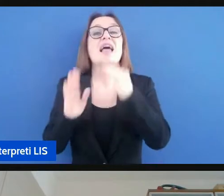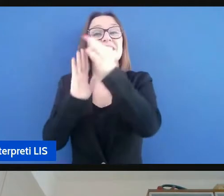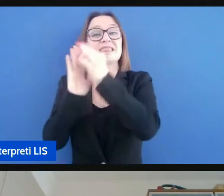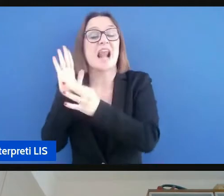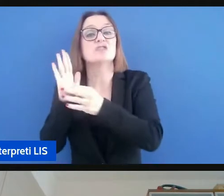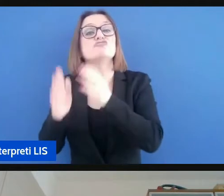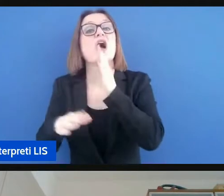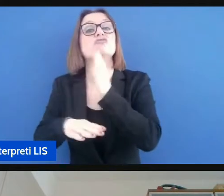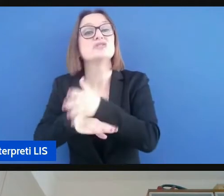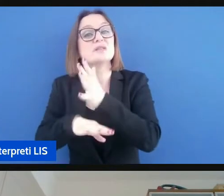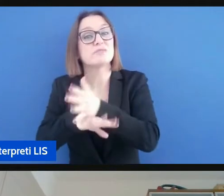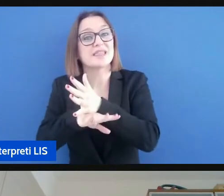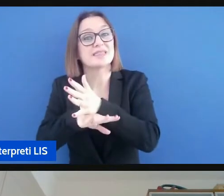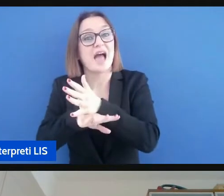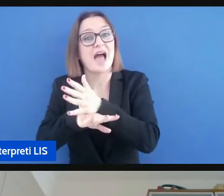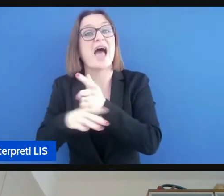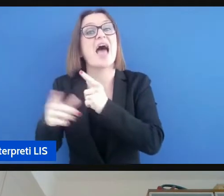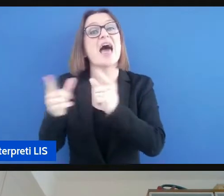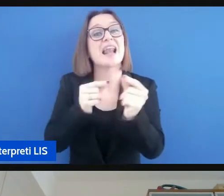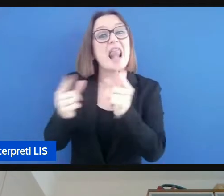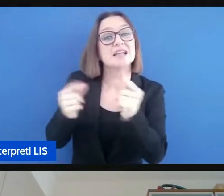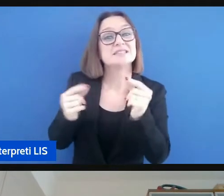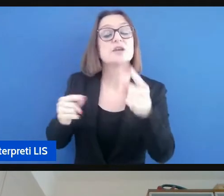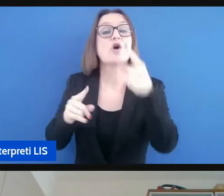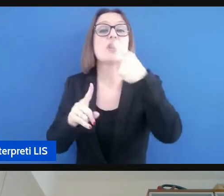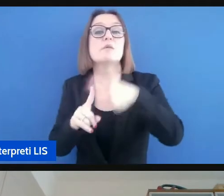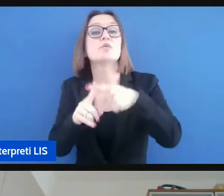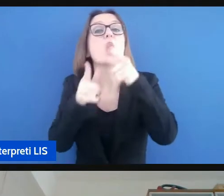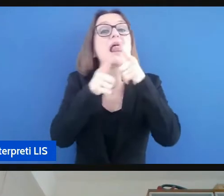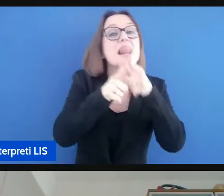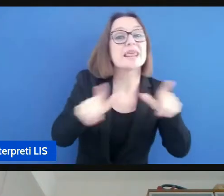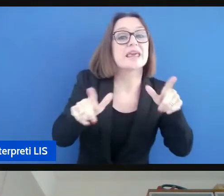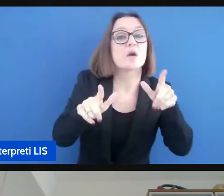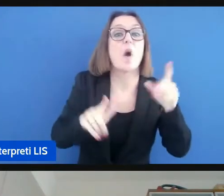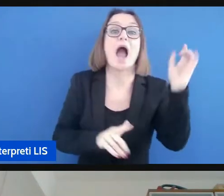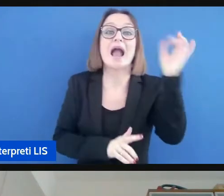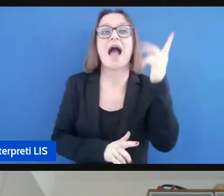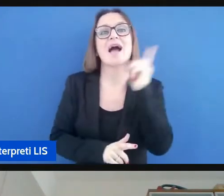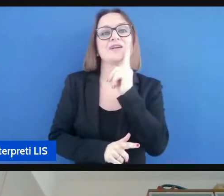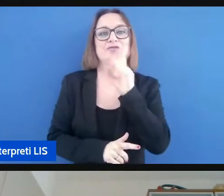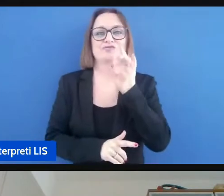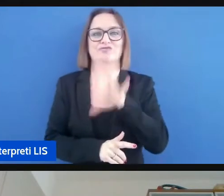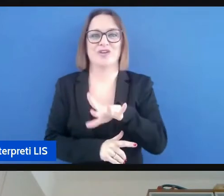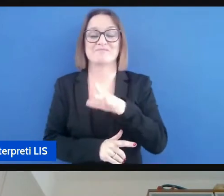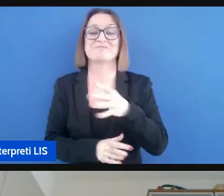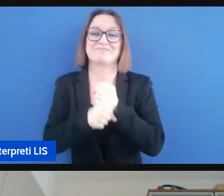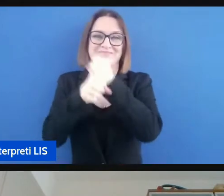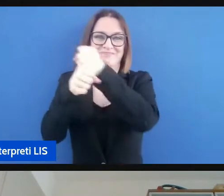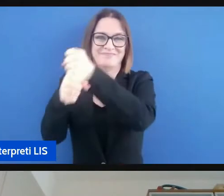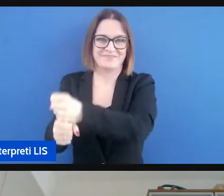nella relazione e nella lingua in caso di sordità lascio a loro la parola